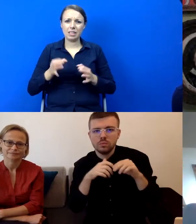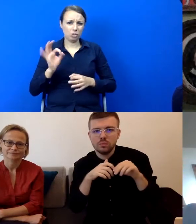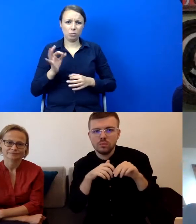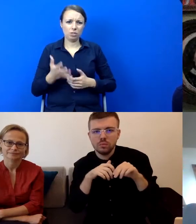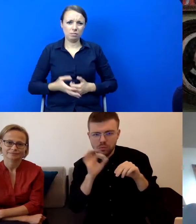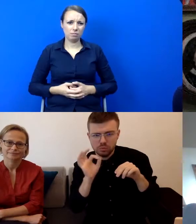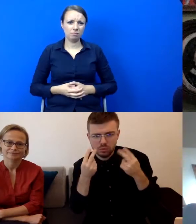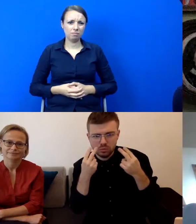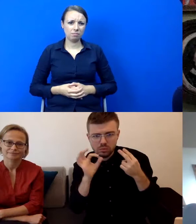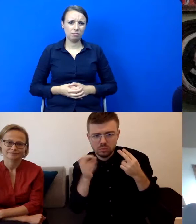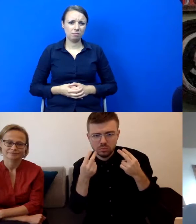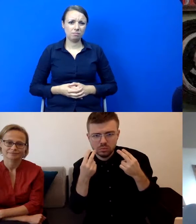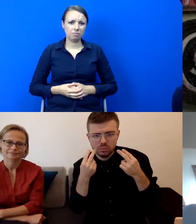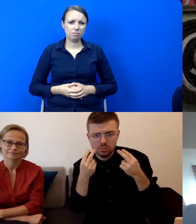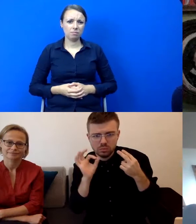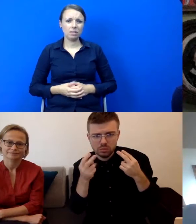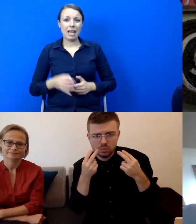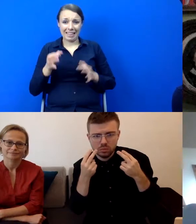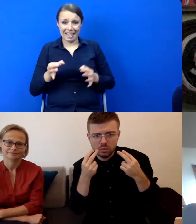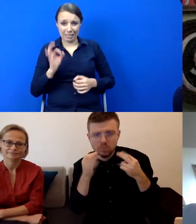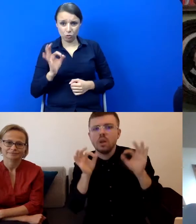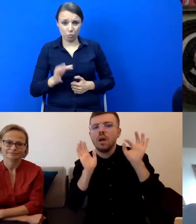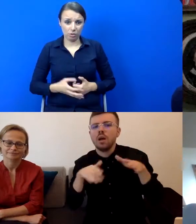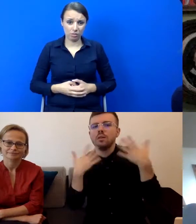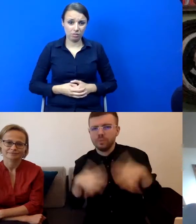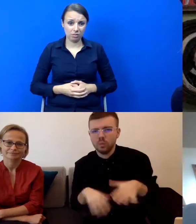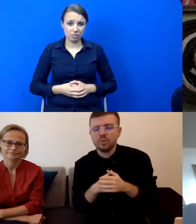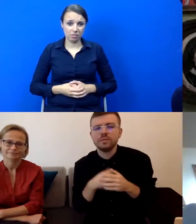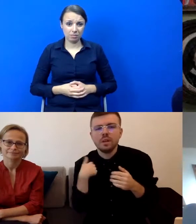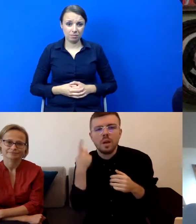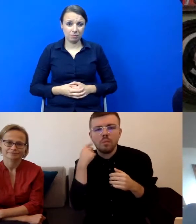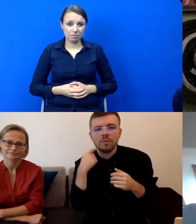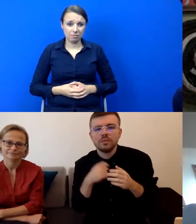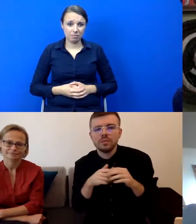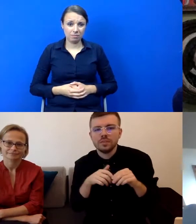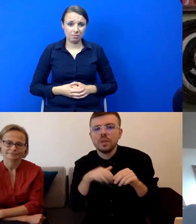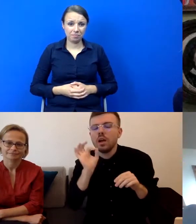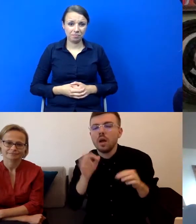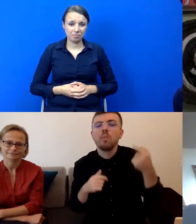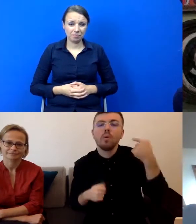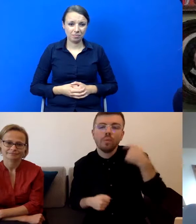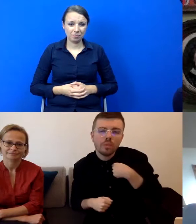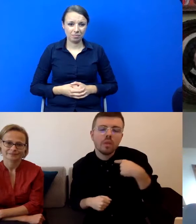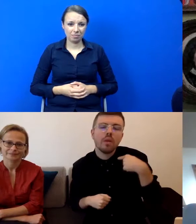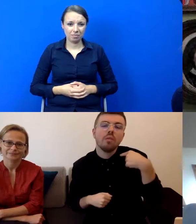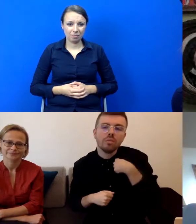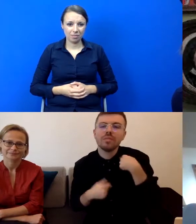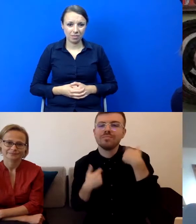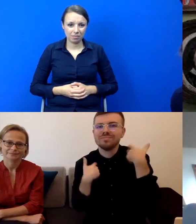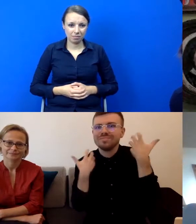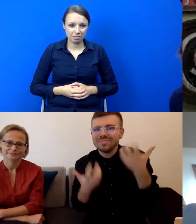Przepraszamy, mamy jakieś chyba problemy techniczne, bo troszkę przerywa. Teraz dobrze widać. To możesz już dalej opowiadać.